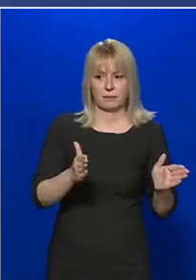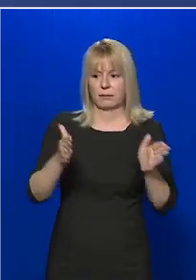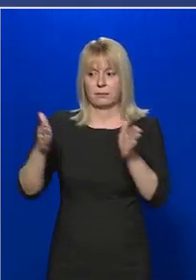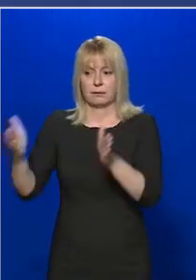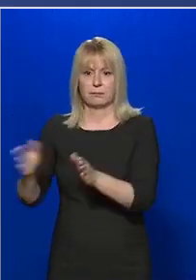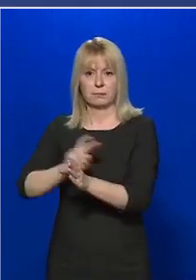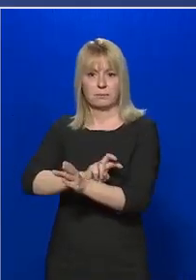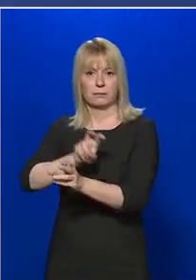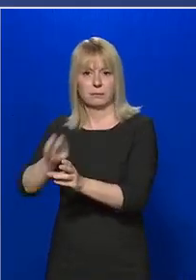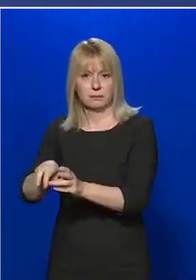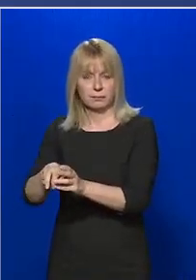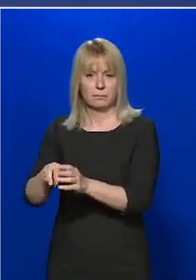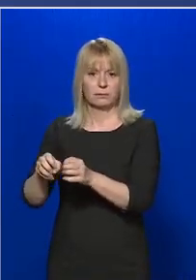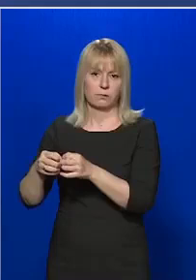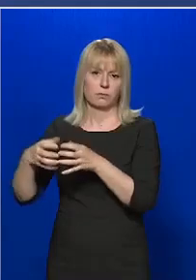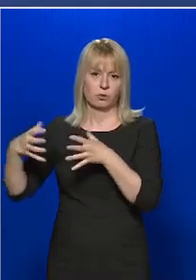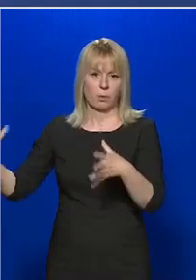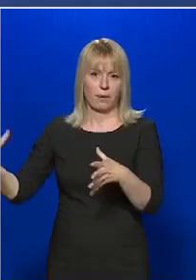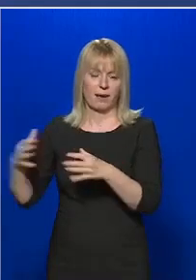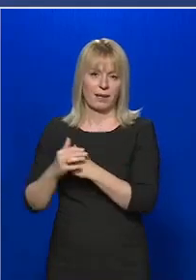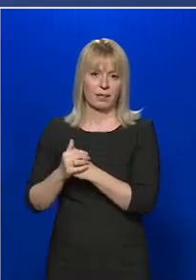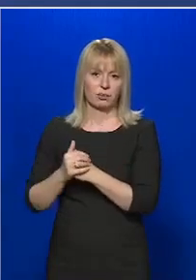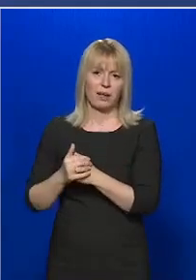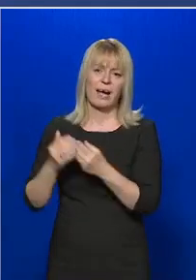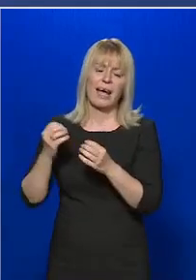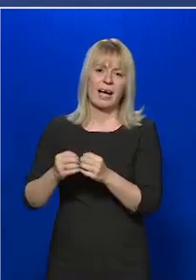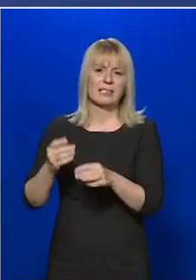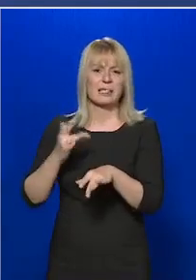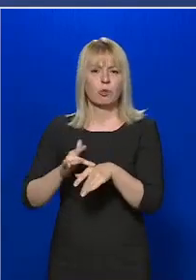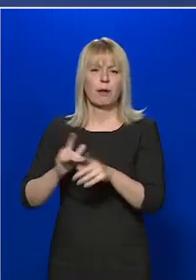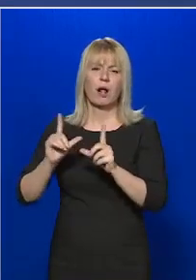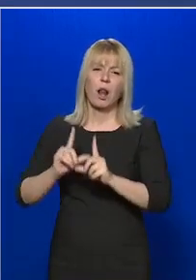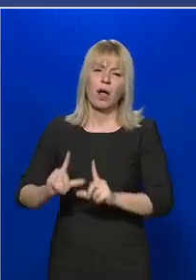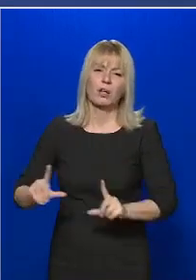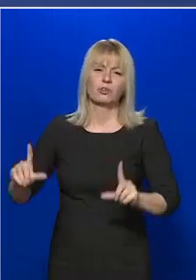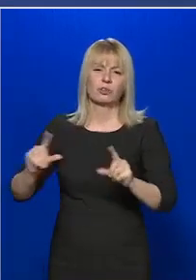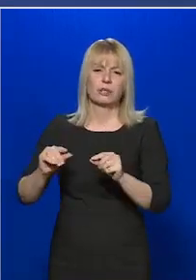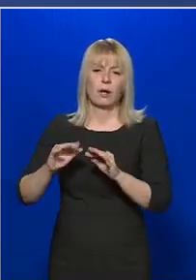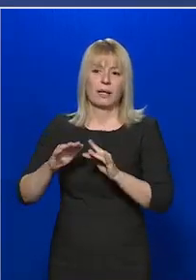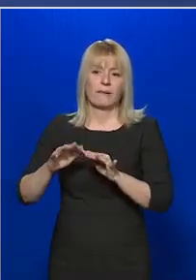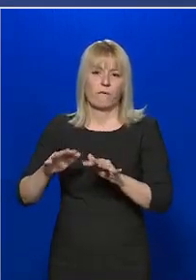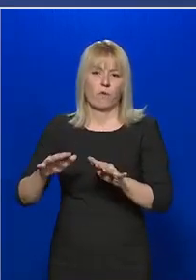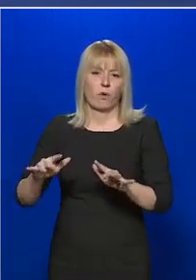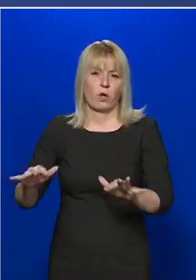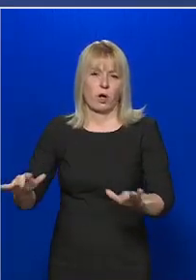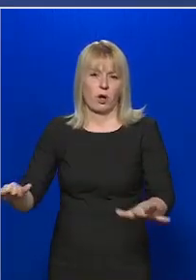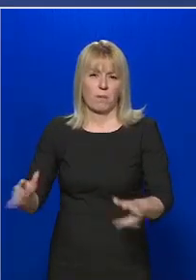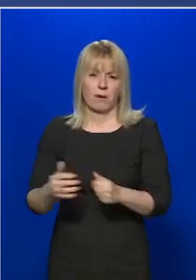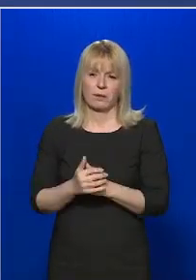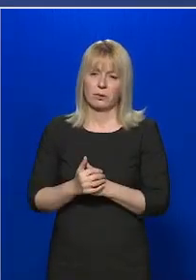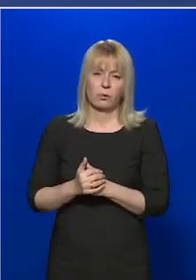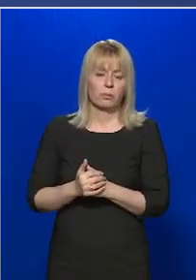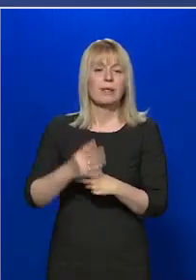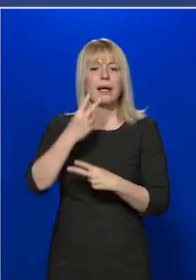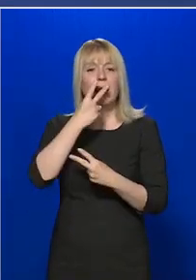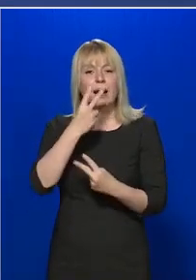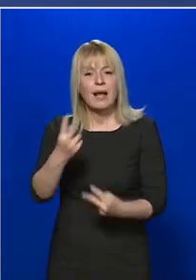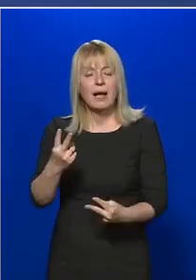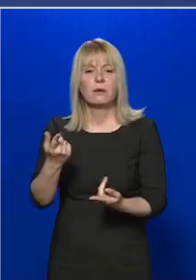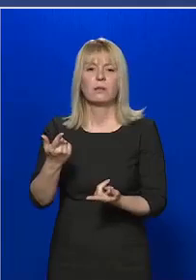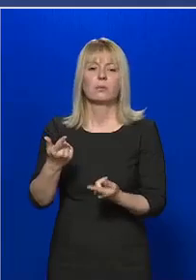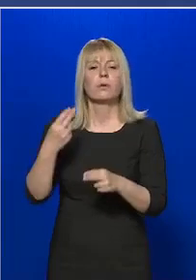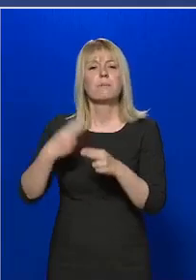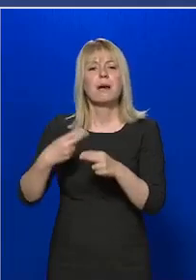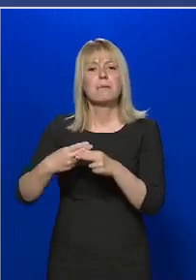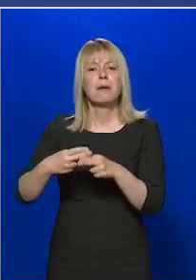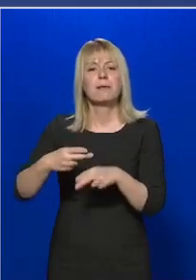folyamatot, amennyire csak a rendelkezésünkre álló eszközökkel lehetséges. Látható, hogy a